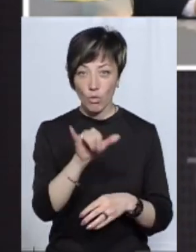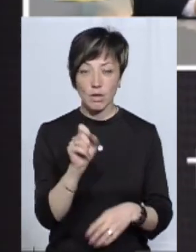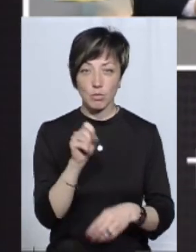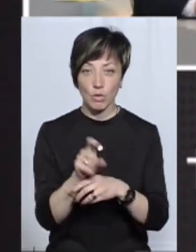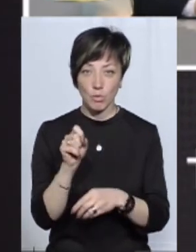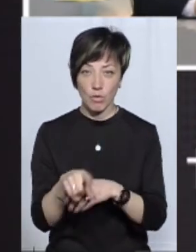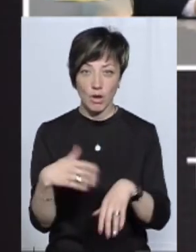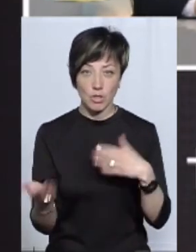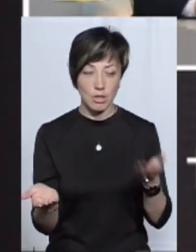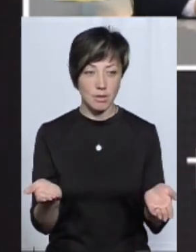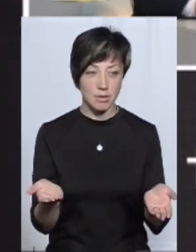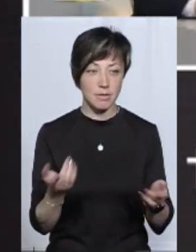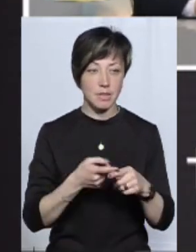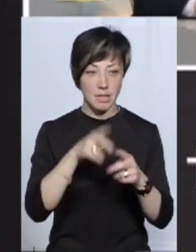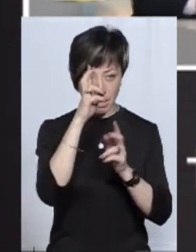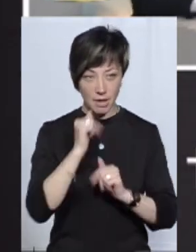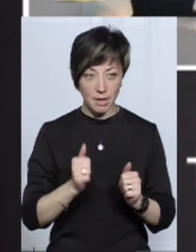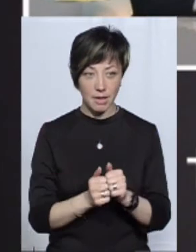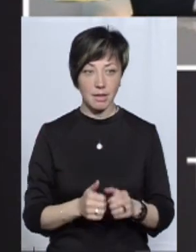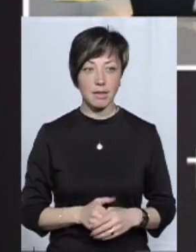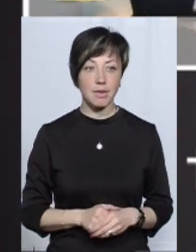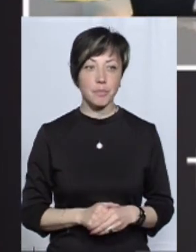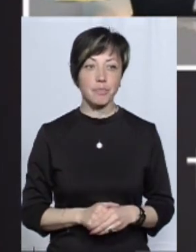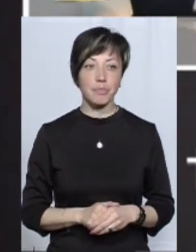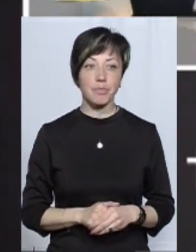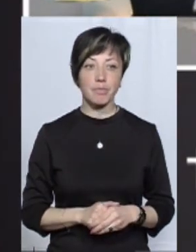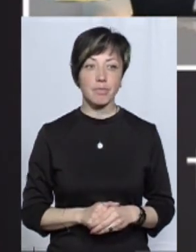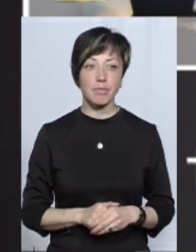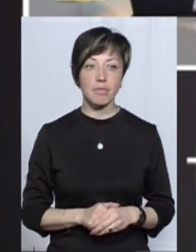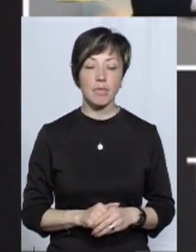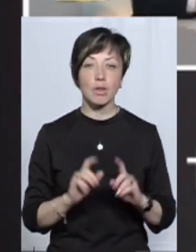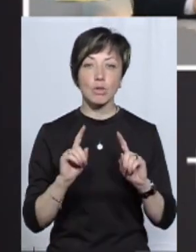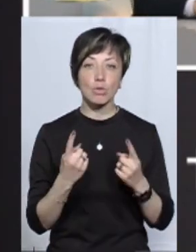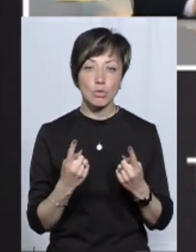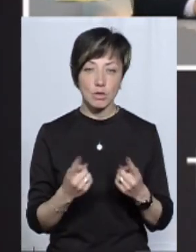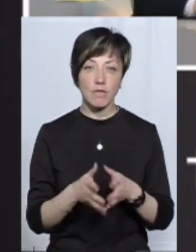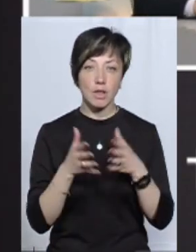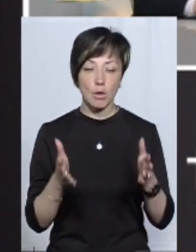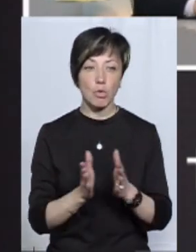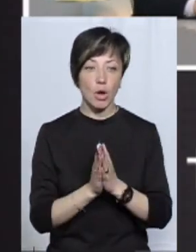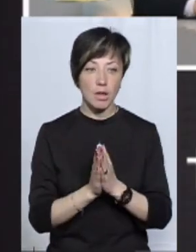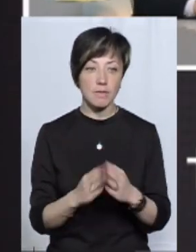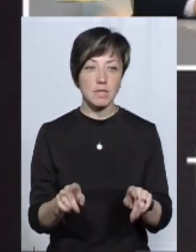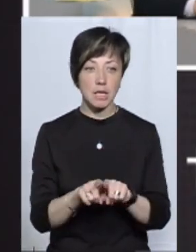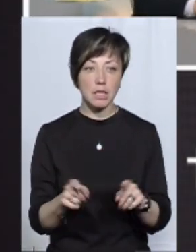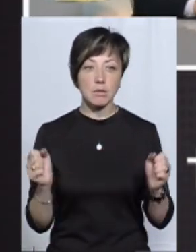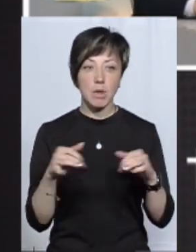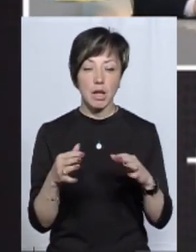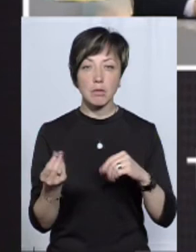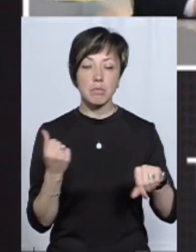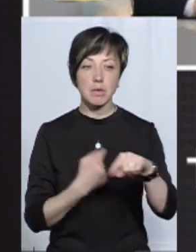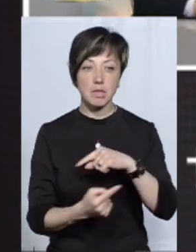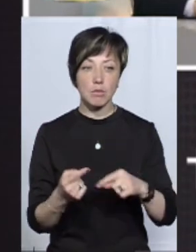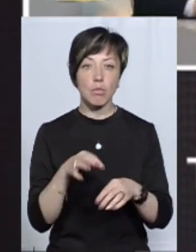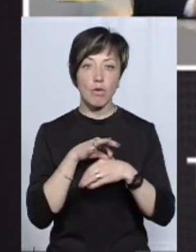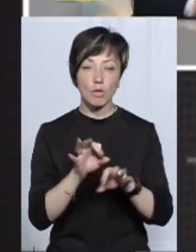в кого повноваження в цій країні. Але дуже надзвичайно велике прохання все-таки збирати бізнес,